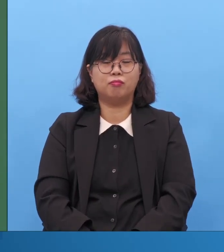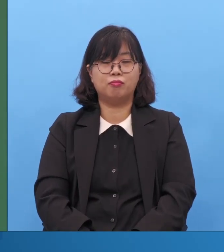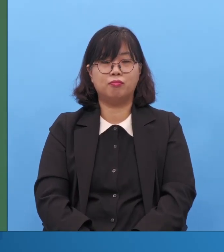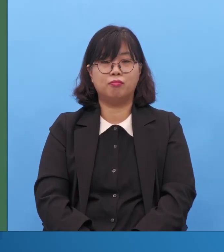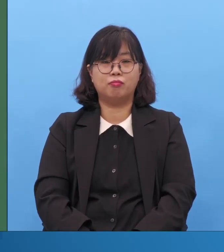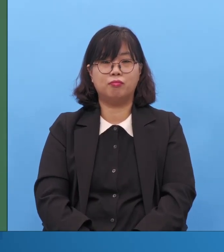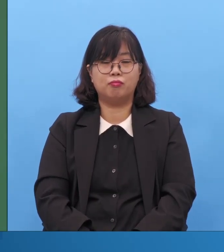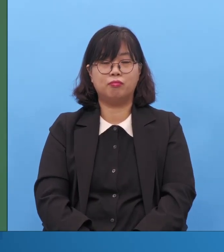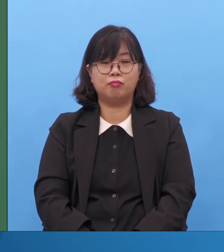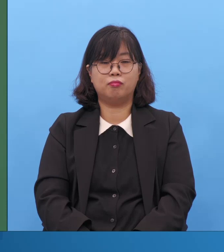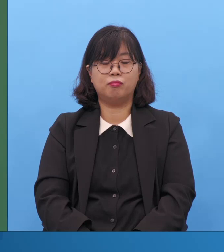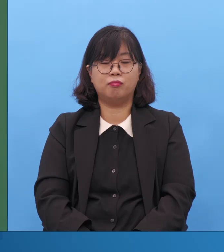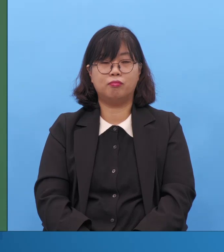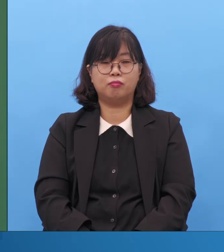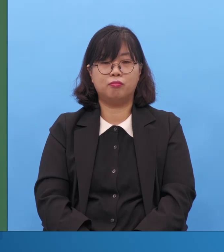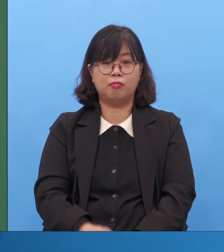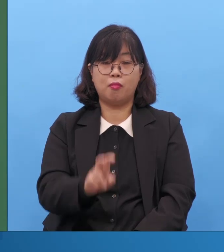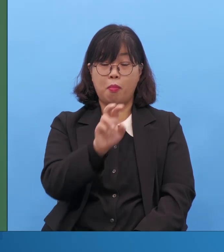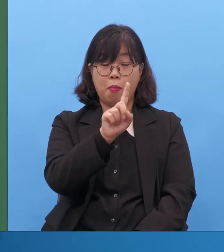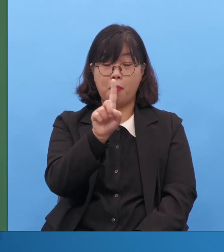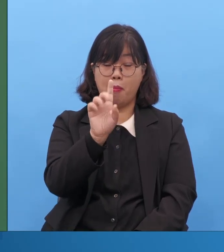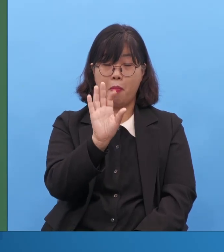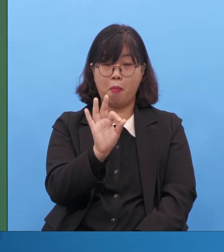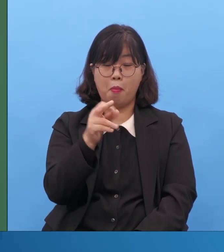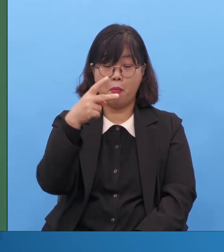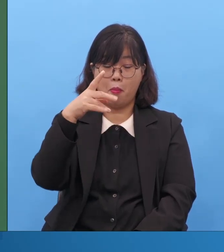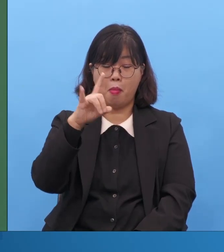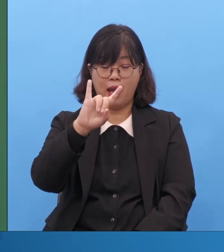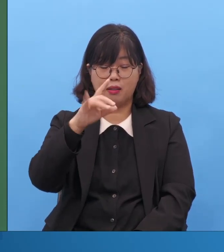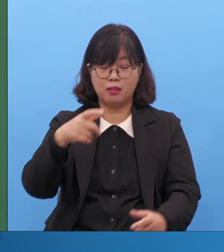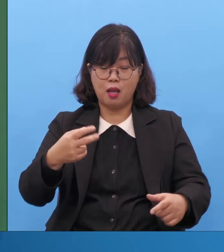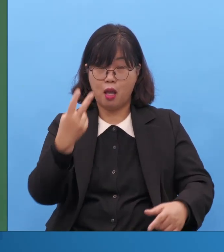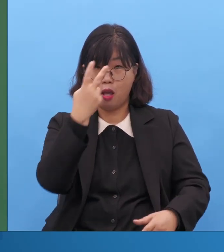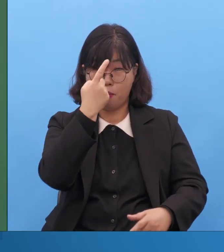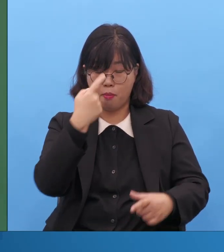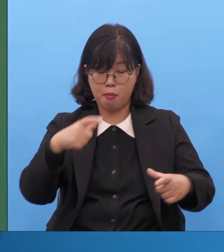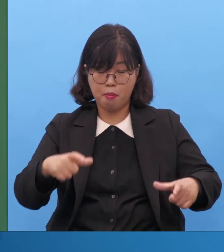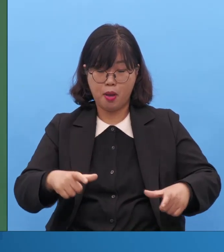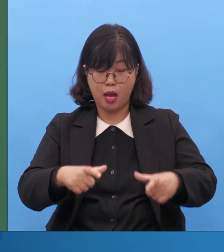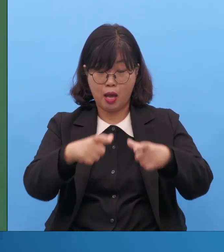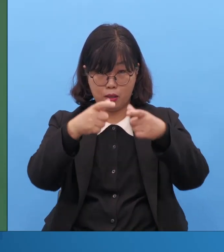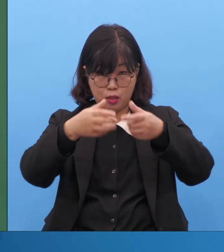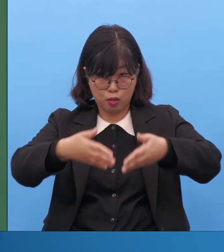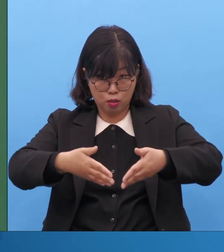망대를 만들고 플랫폼을 만들어야 해요 이게 플랫폼이 되는 겁니다